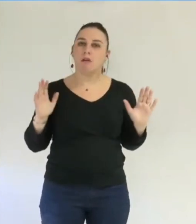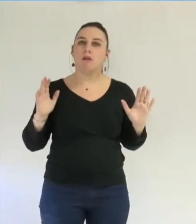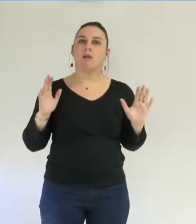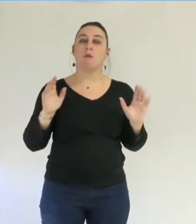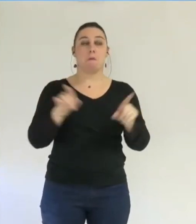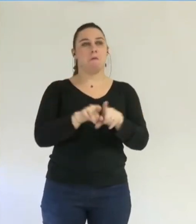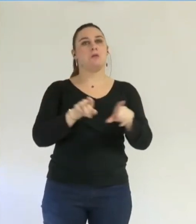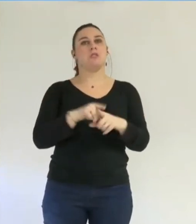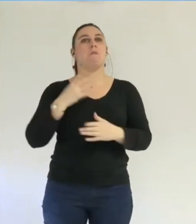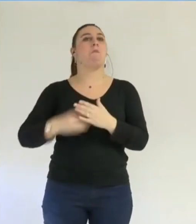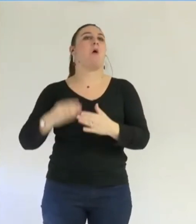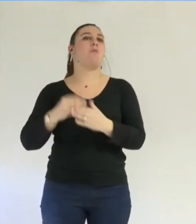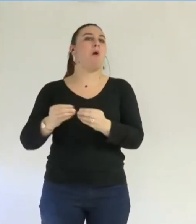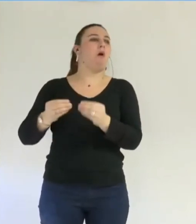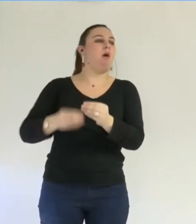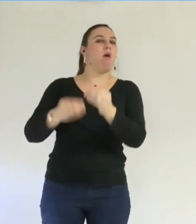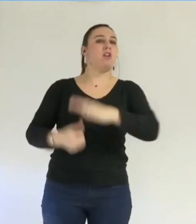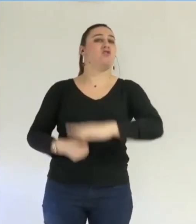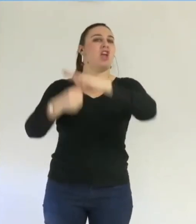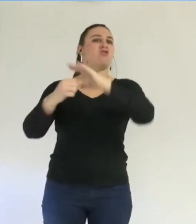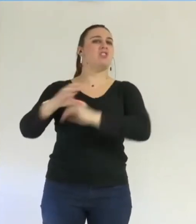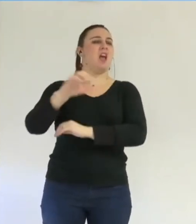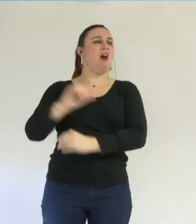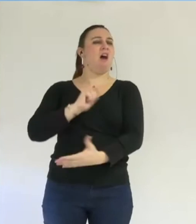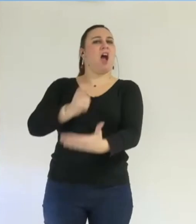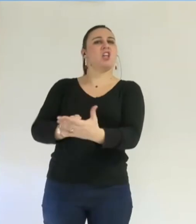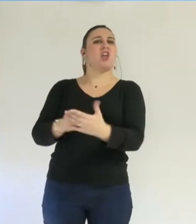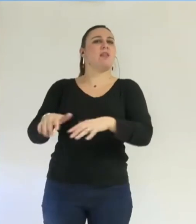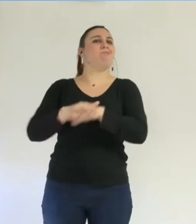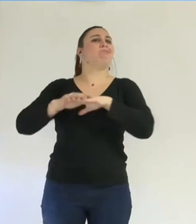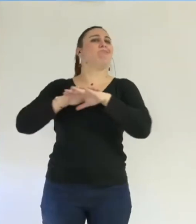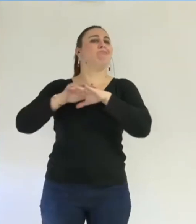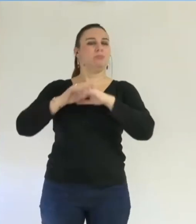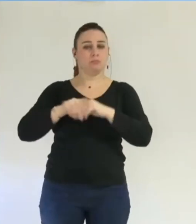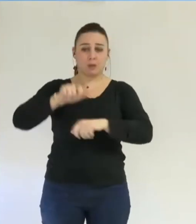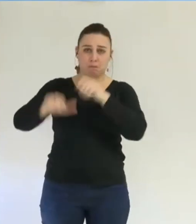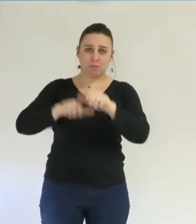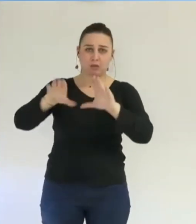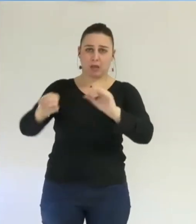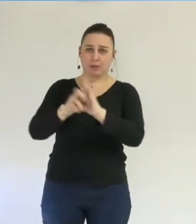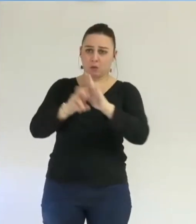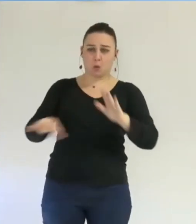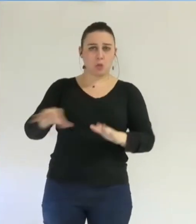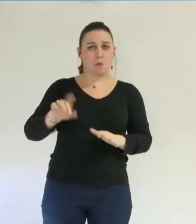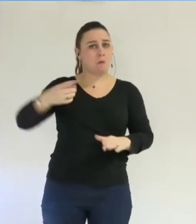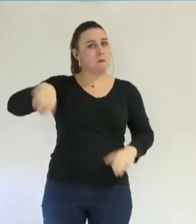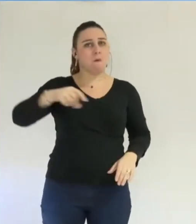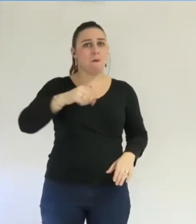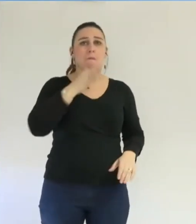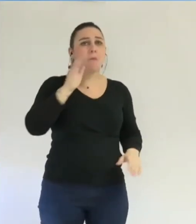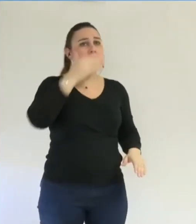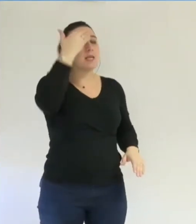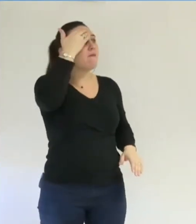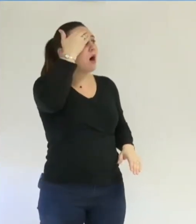concernant l'acquisition du siège de la banque. Les grenoblois ne peuvent pas savoir à ce jour pourquoi ces